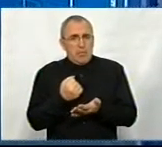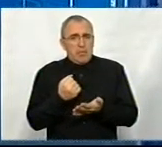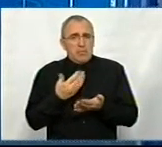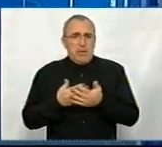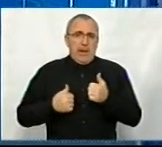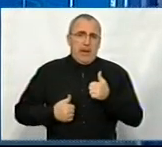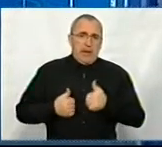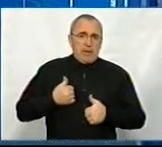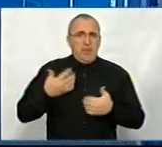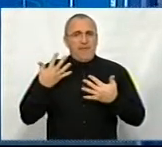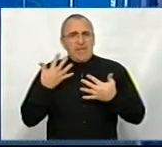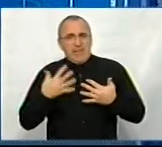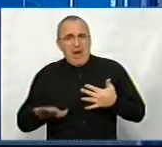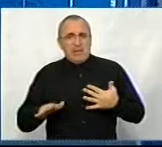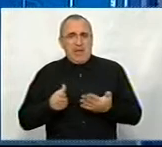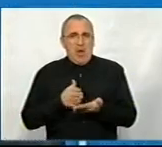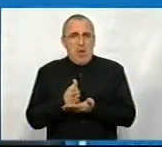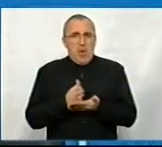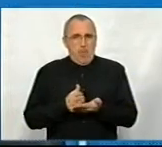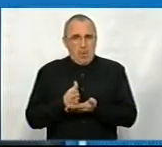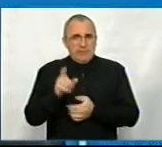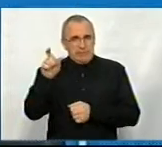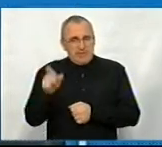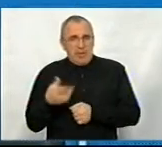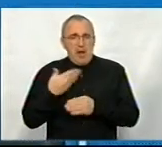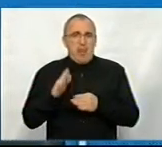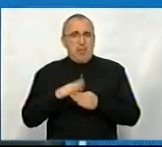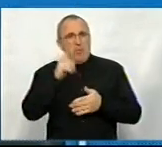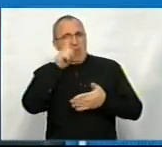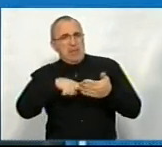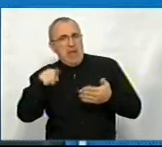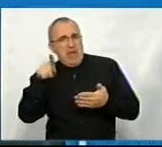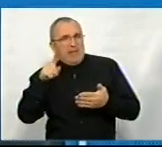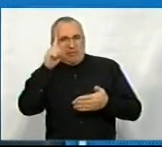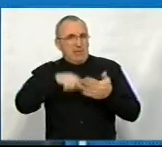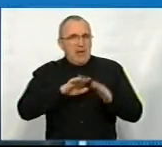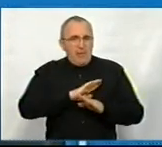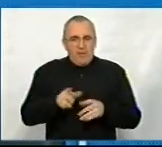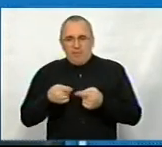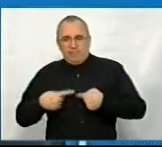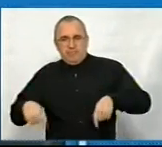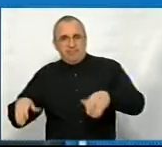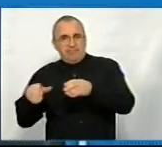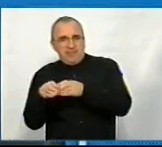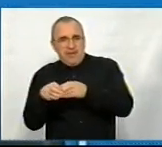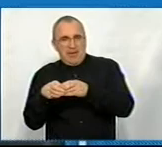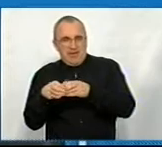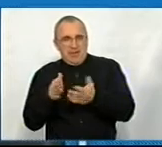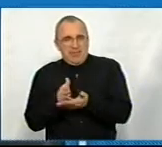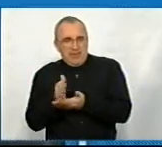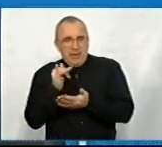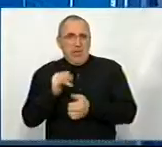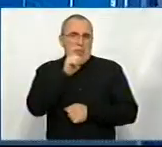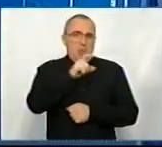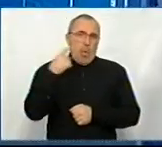репутаційні втрати посади або ж певний бар'єр недовіри із боку чиновницького апарату і, власне, взагалі, мешканців